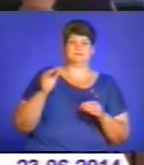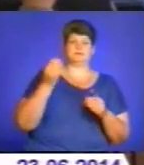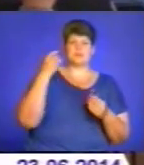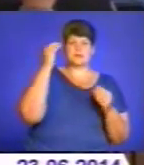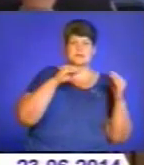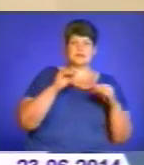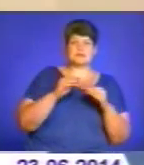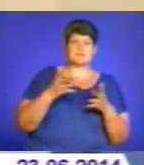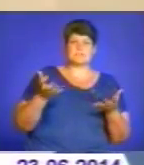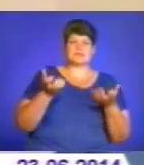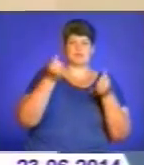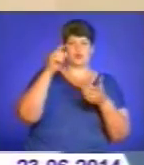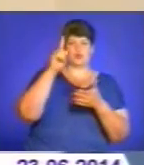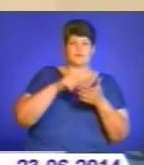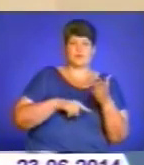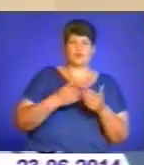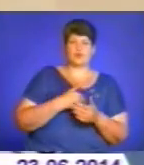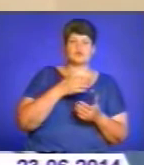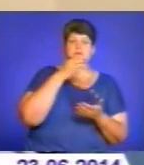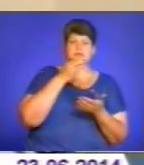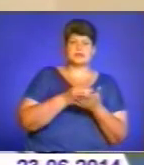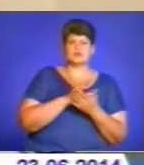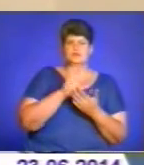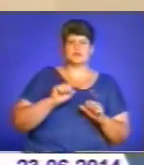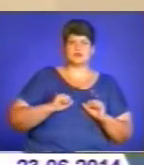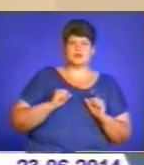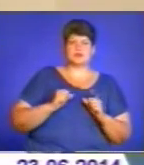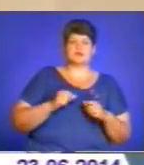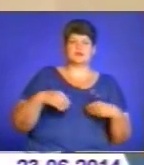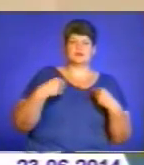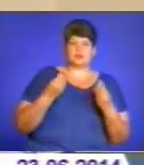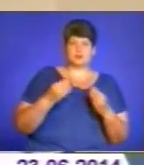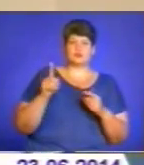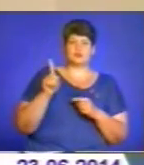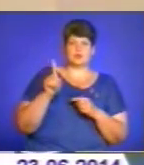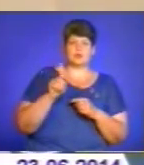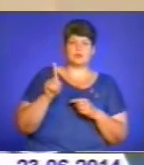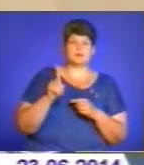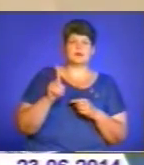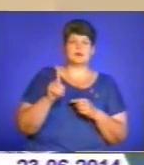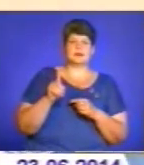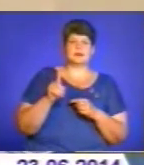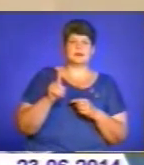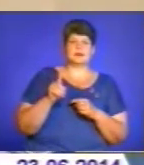підтримку та довіру. Хочу запевнити, що я ціл у свій докладу, для того, щоб імідж міліції тільки піднімався,